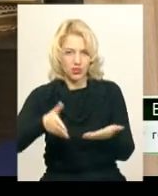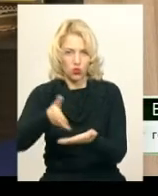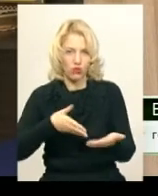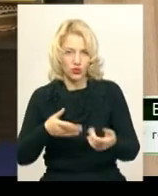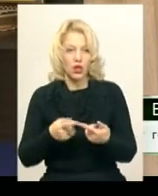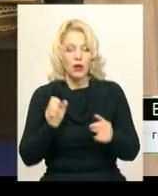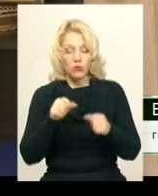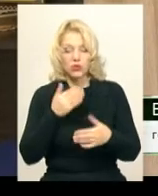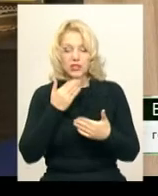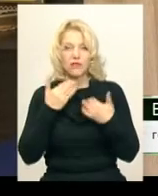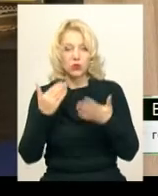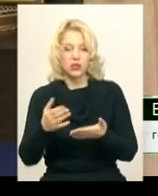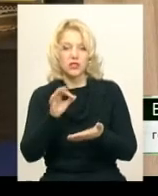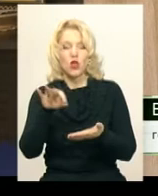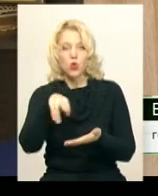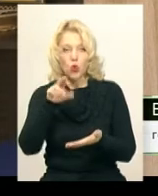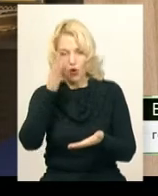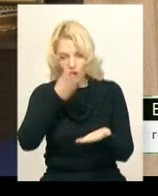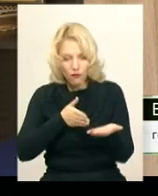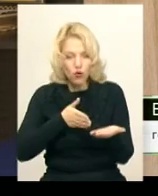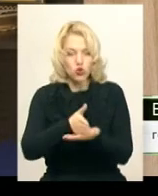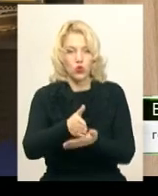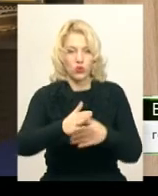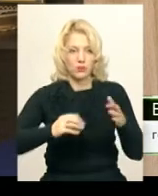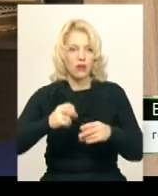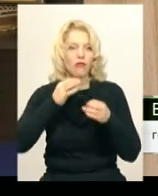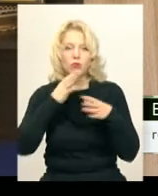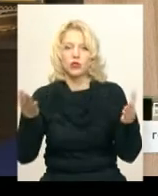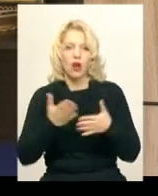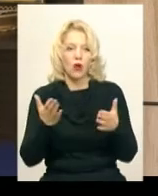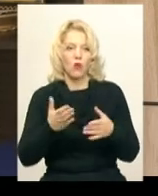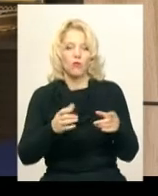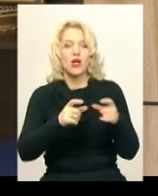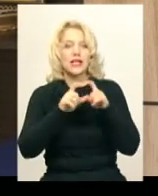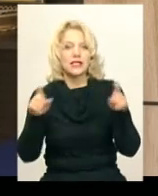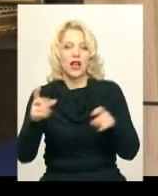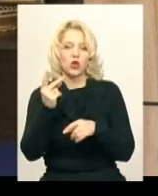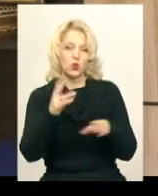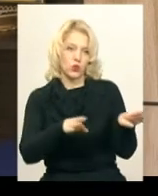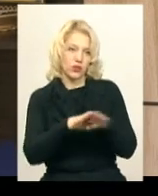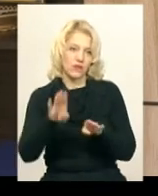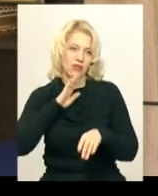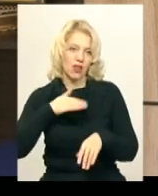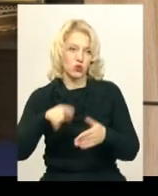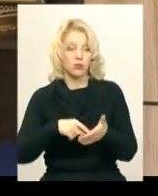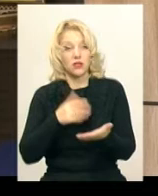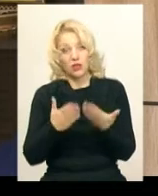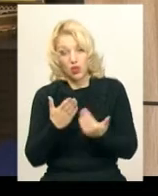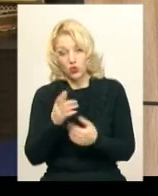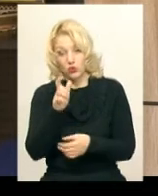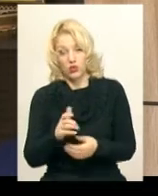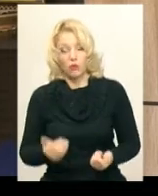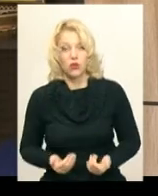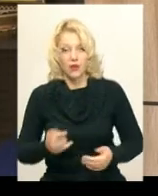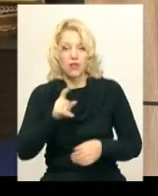до військового спеціаліста в будь-якому закладі другого рівня нашого міста. Тобто, якщо він проживає